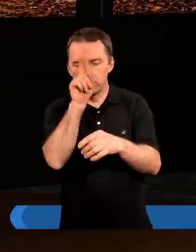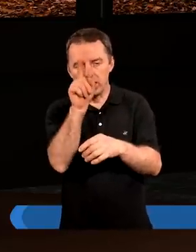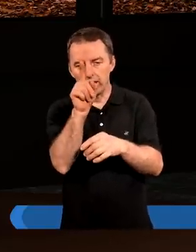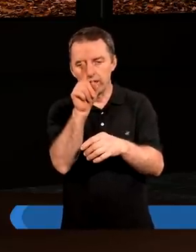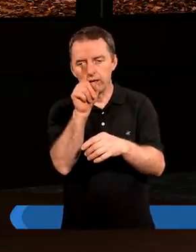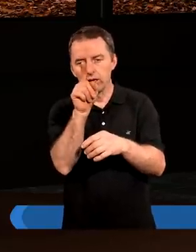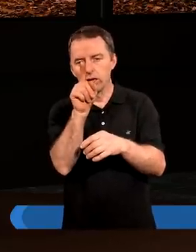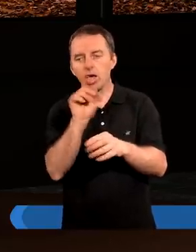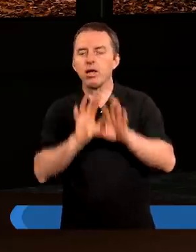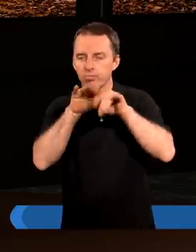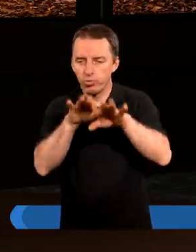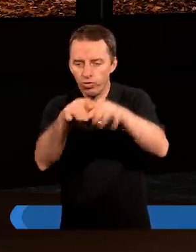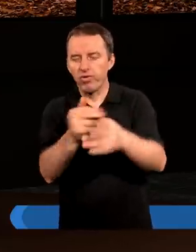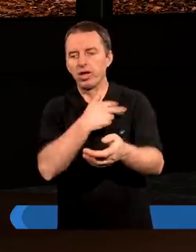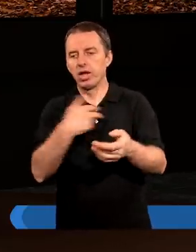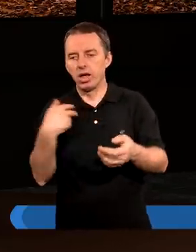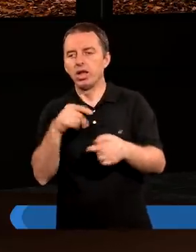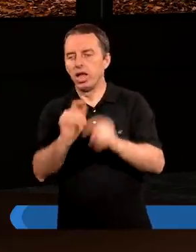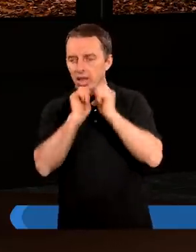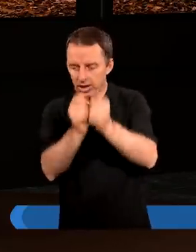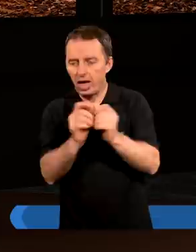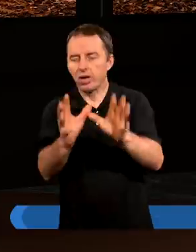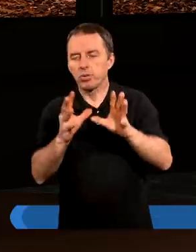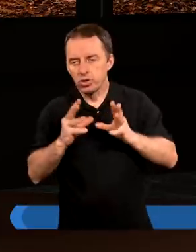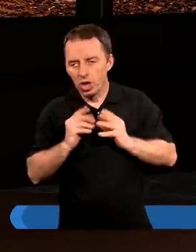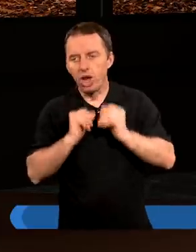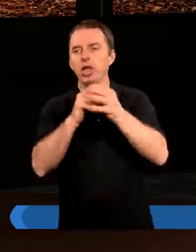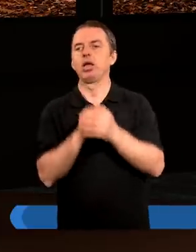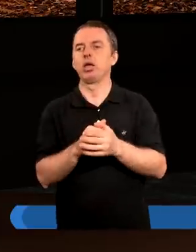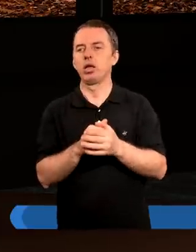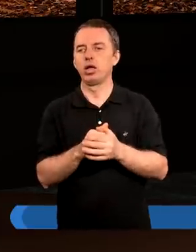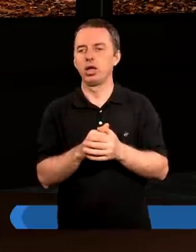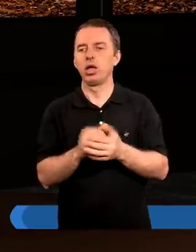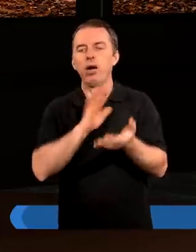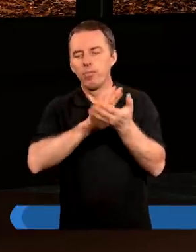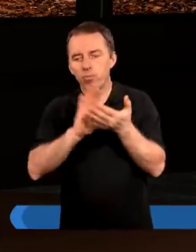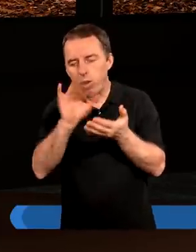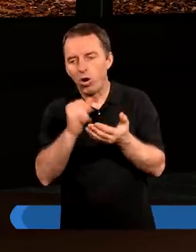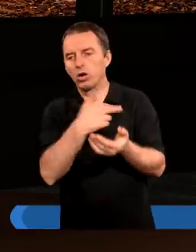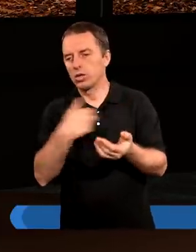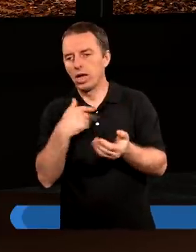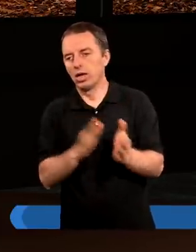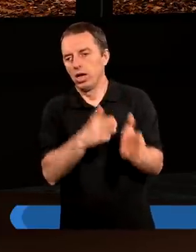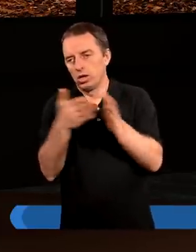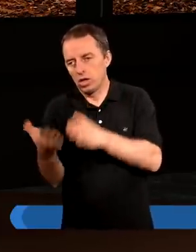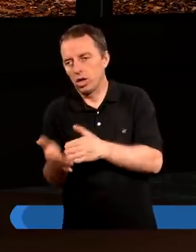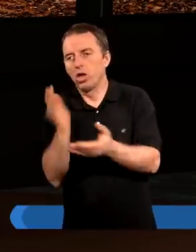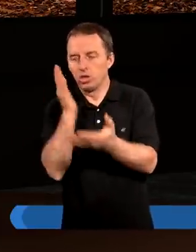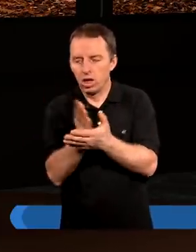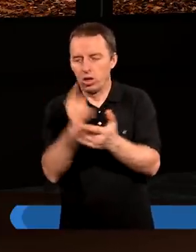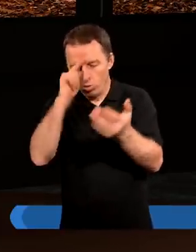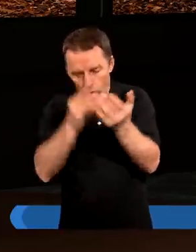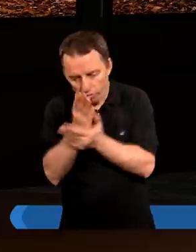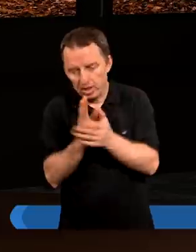wpływaj na nas, abyśmy ten dar przyjęli, bo z naszej strony to tylko